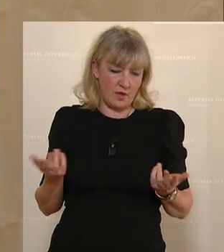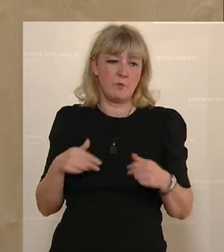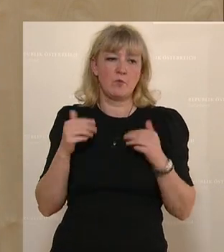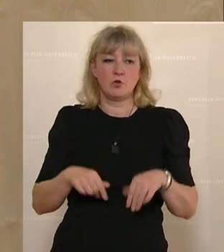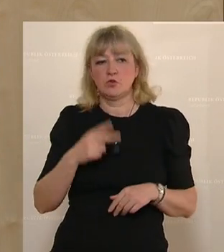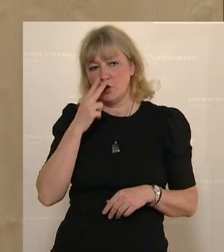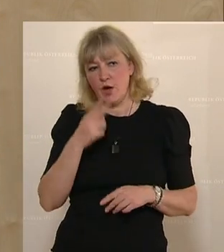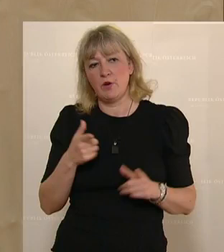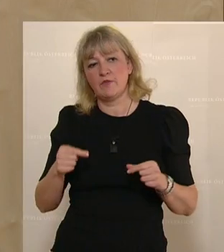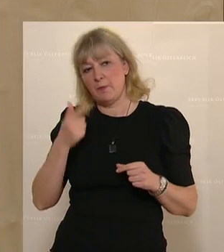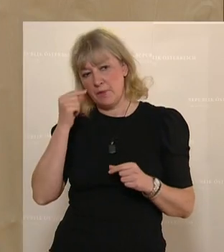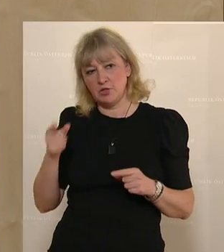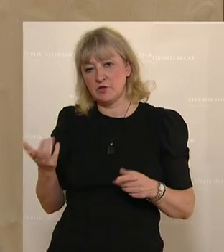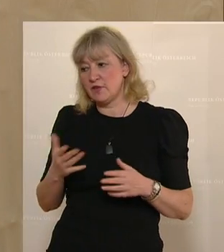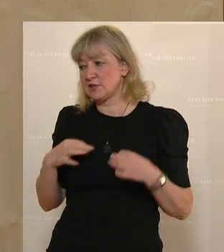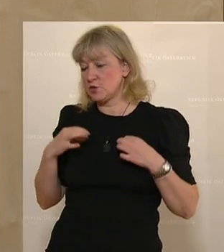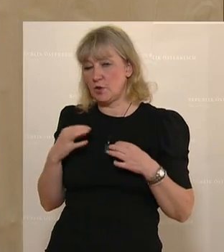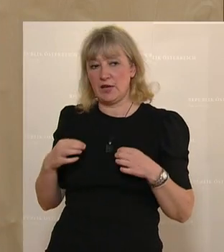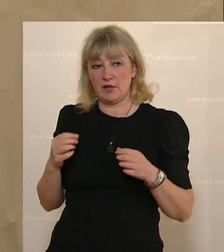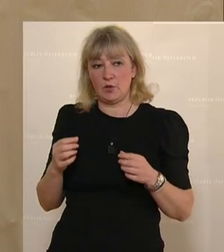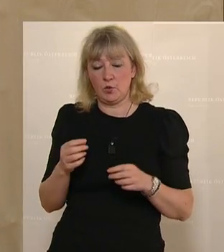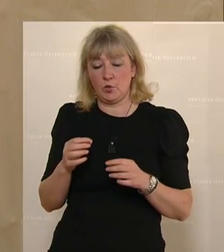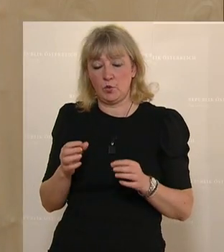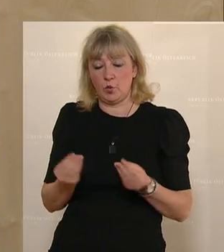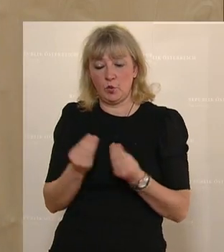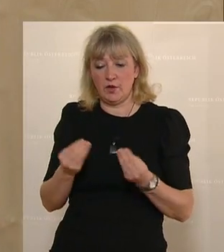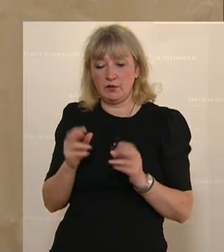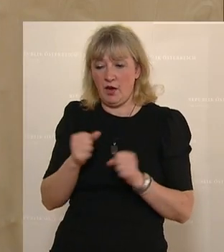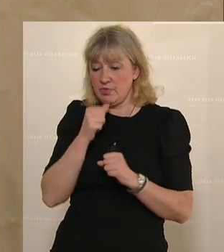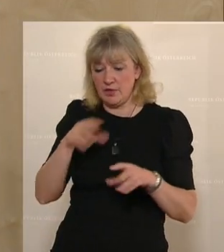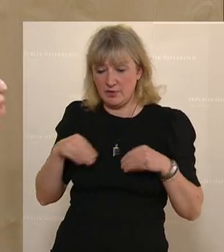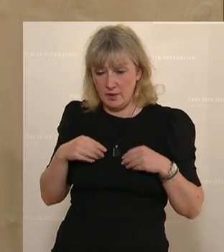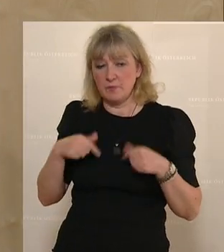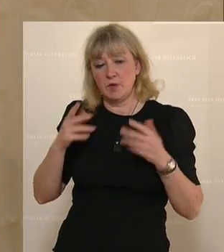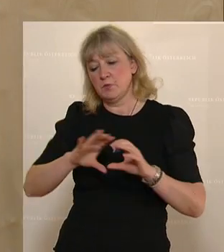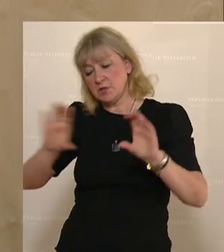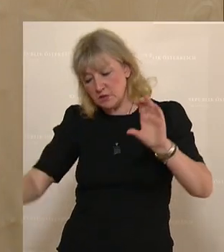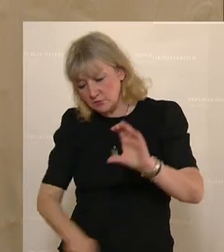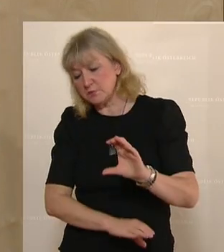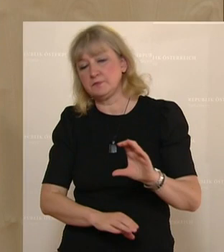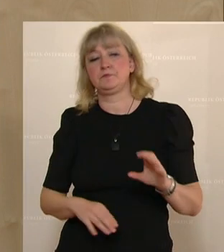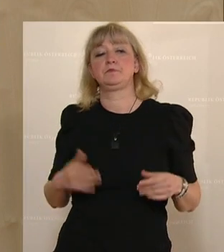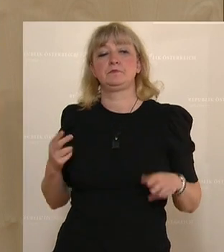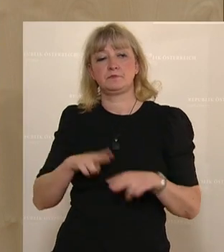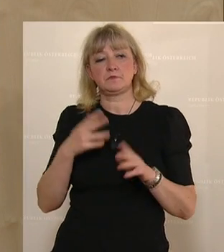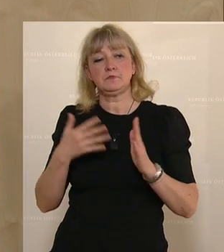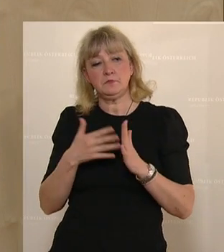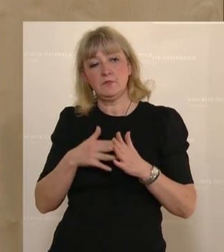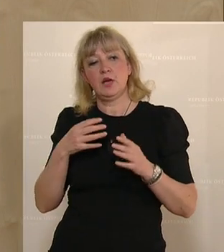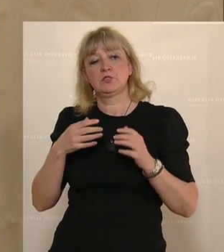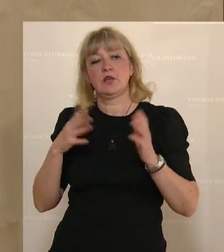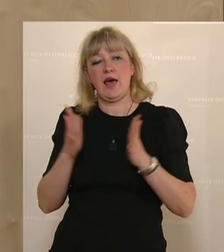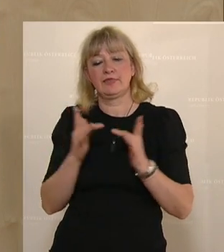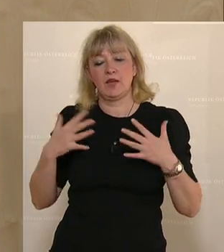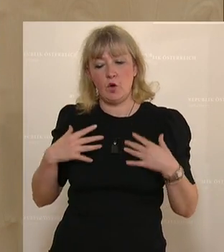eben schauen, dass die Menschen, die die Impfung aus gesundheitlichen Gründen jetzt nicht dringend brauchen, ein bisschen hinter angereiht werden. Wenn Sie in die Teststrategie die